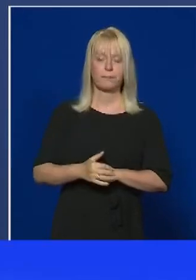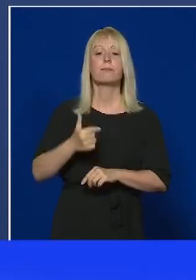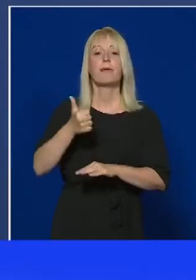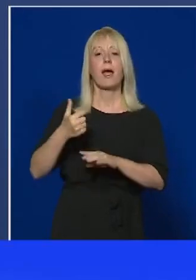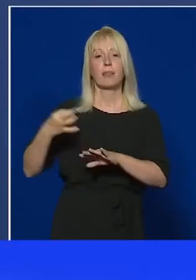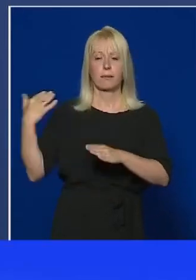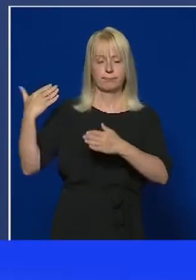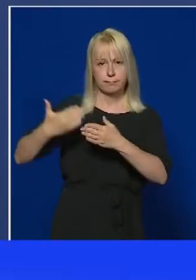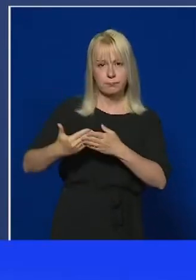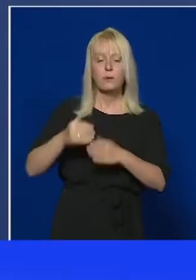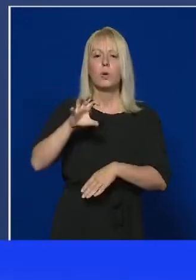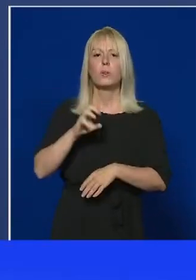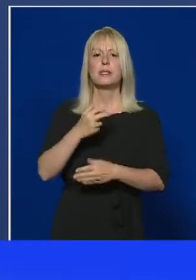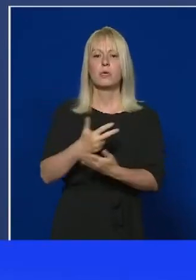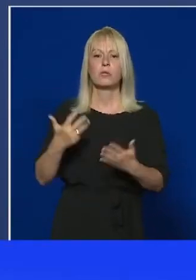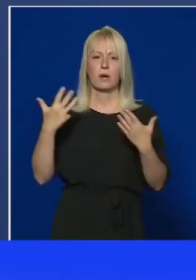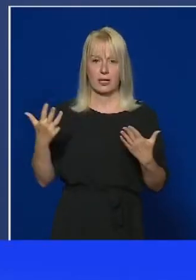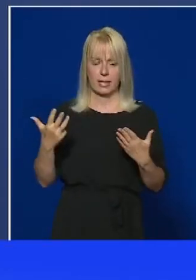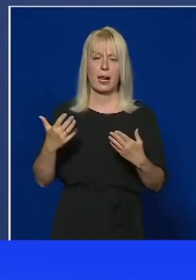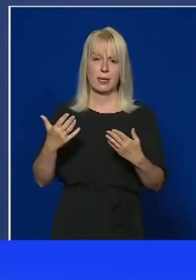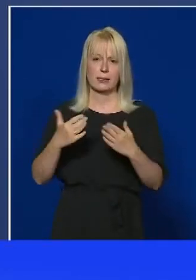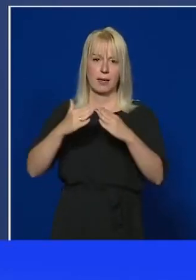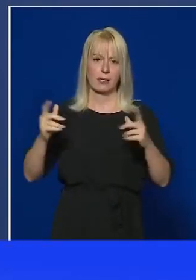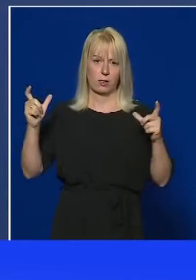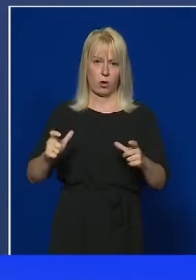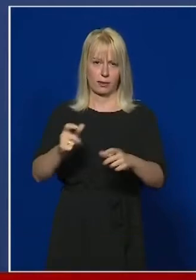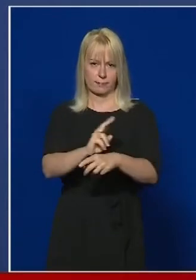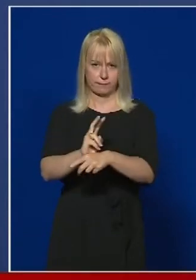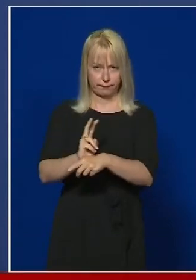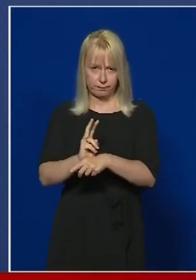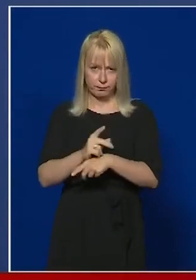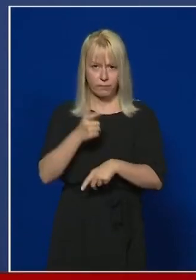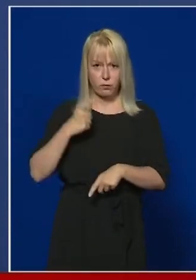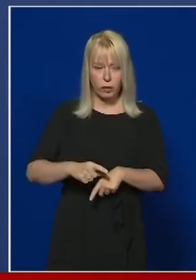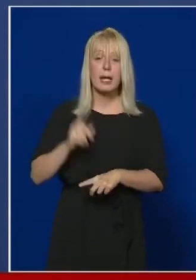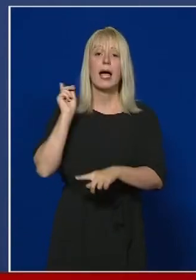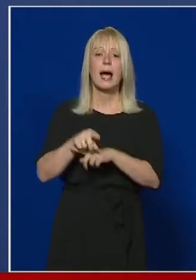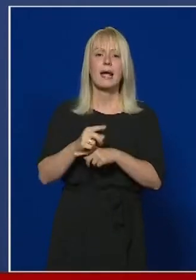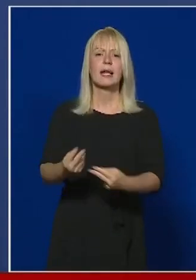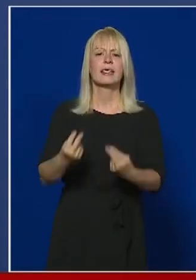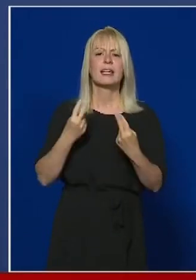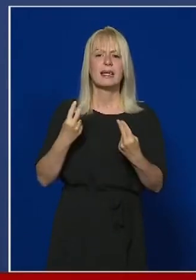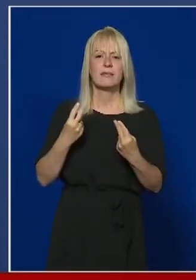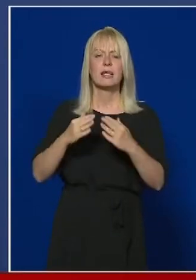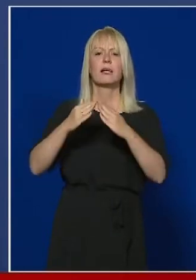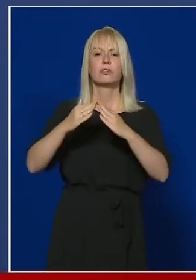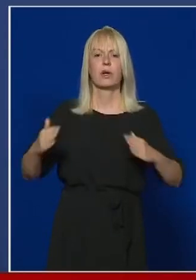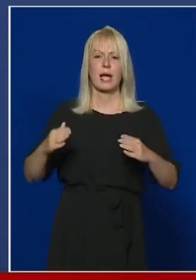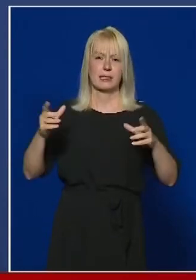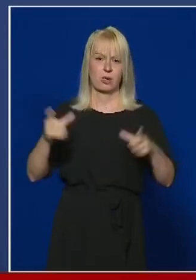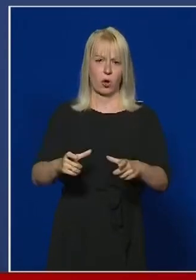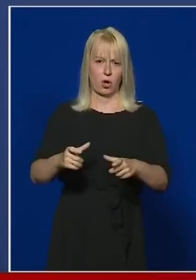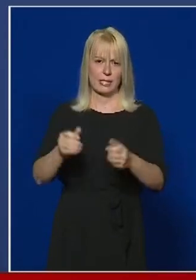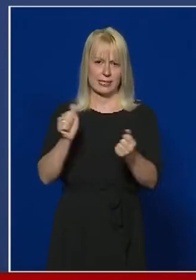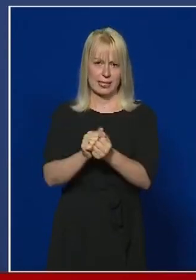589 hatósági házi karantén került elrendelésre, így a mai napon az elrendelt és érvényben lévő hatósági házi karanténaink